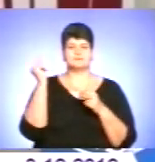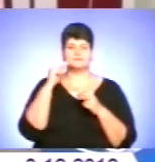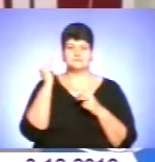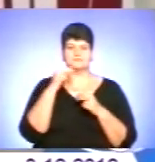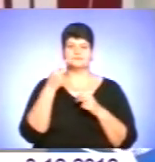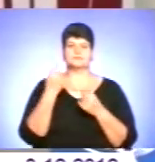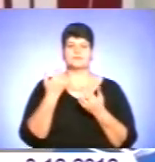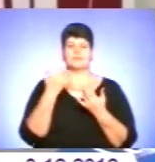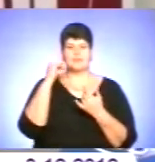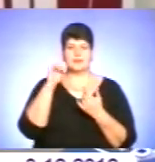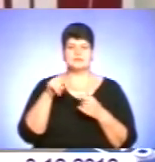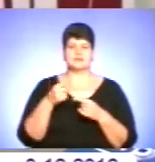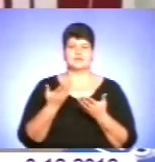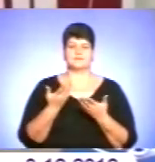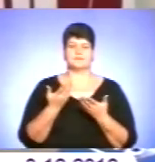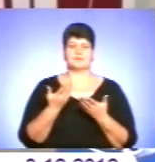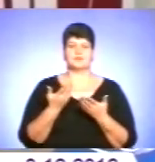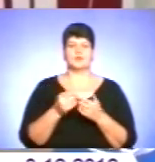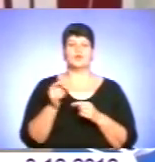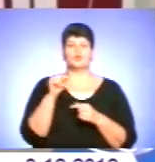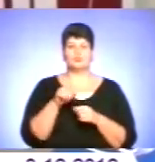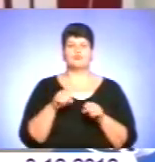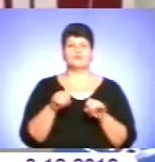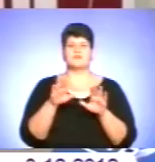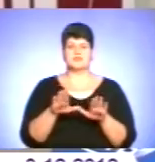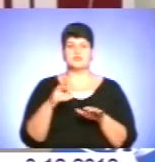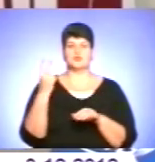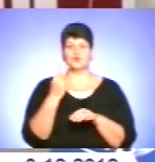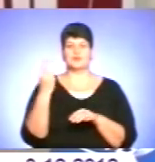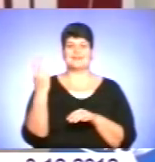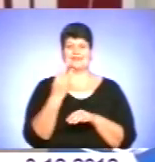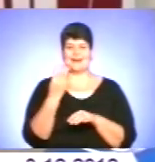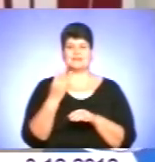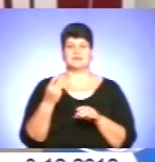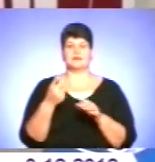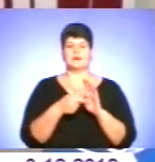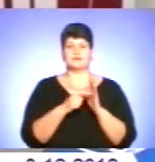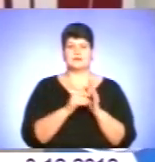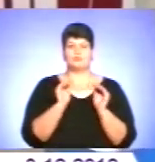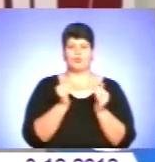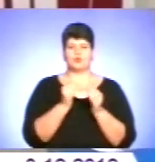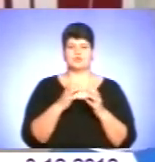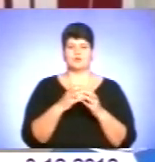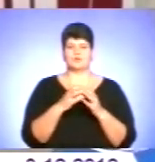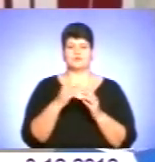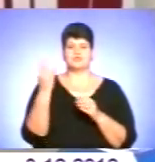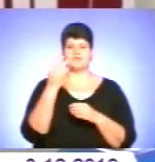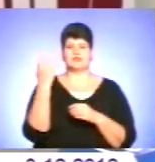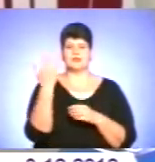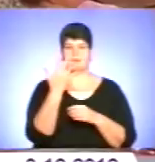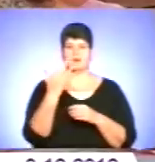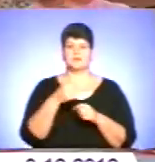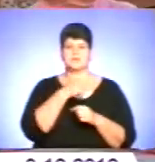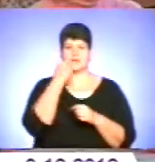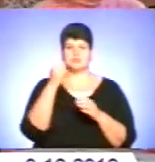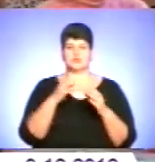професійну. Тому ми вирішили другий, третій клас – молодша група, і четвертий, п'ятий – старша група.